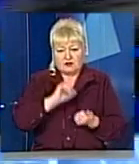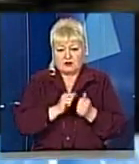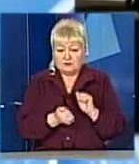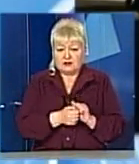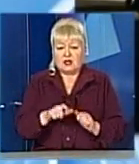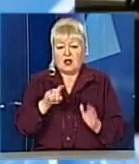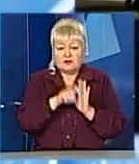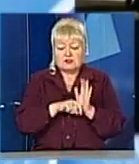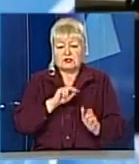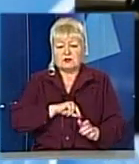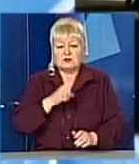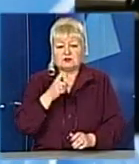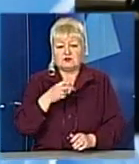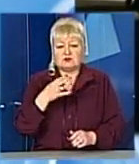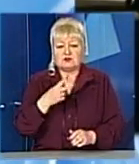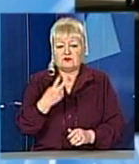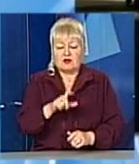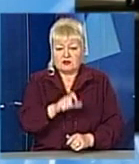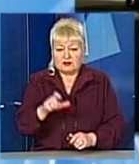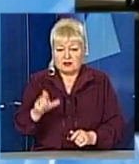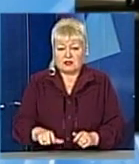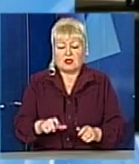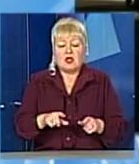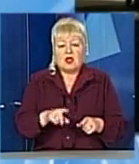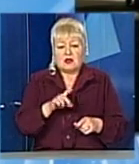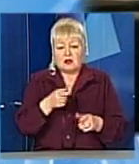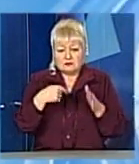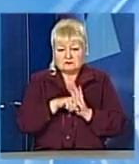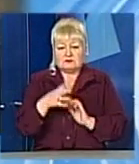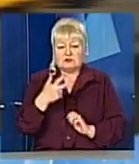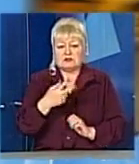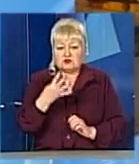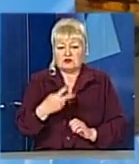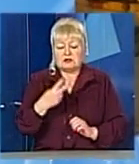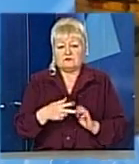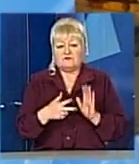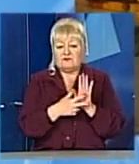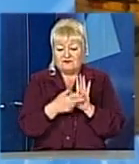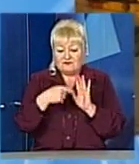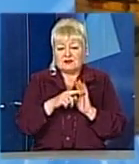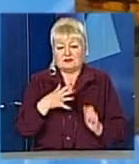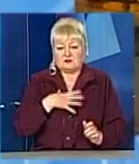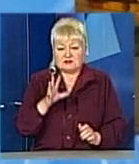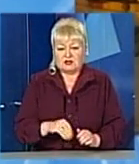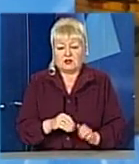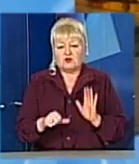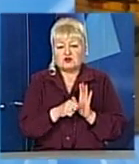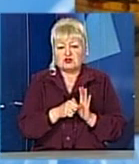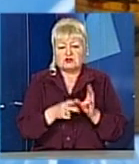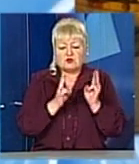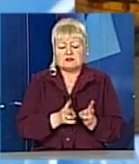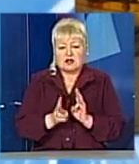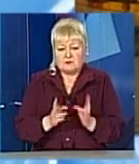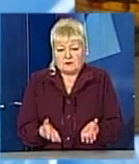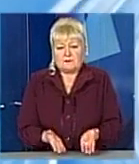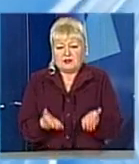працювало 172 гірники, на аварійній ділянці 34, з яких 8 загинули. Шістьох з травмами підняли на поверхню.